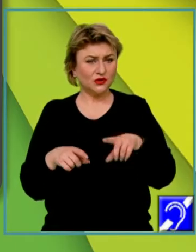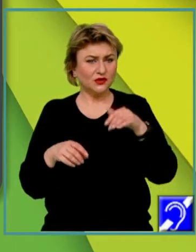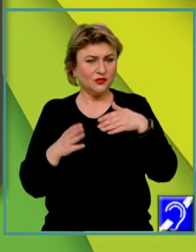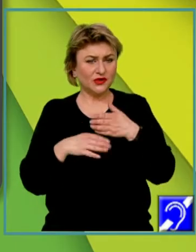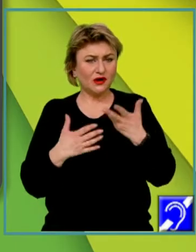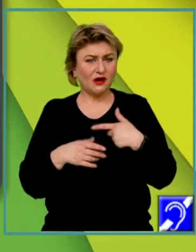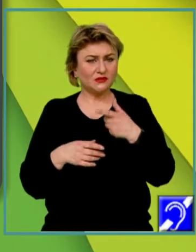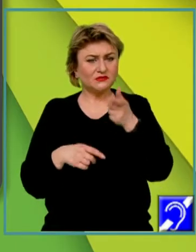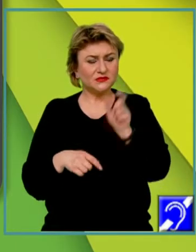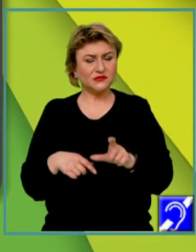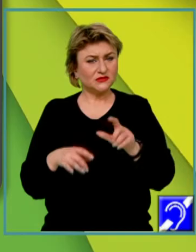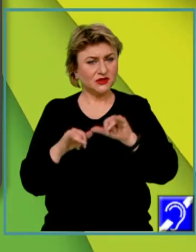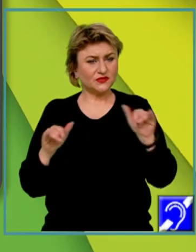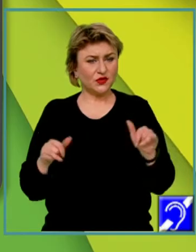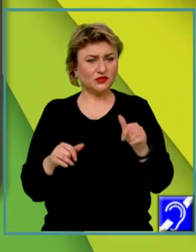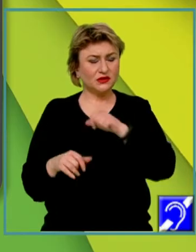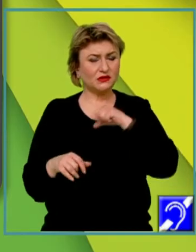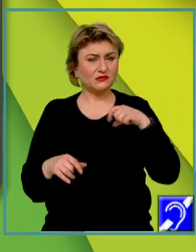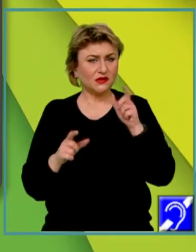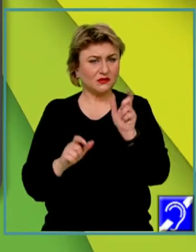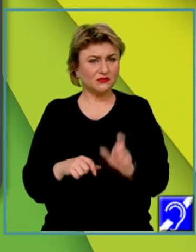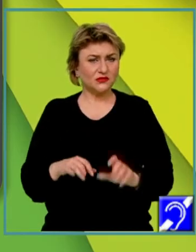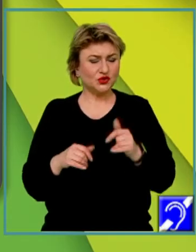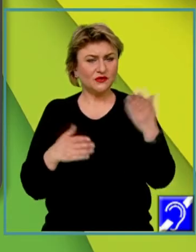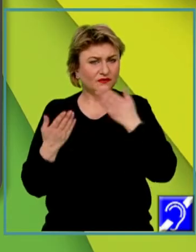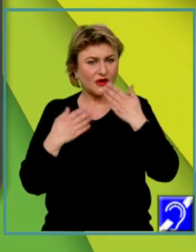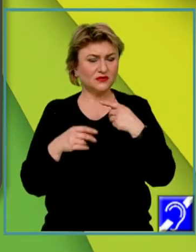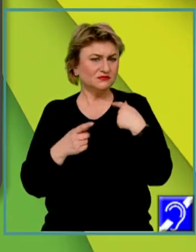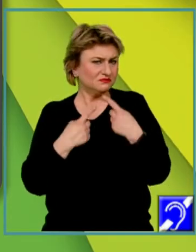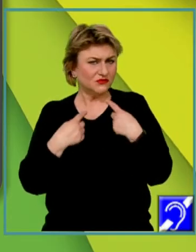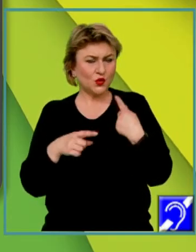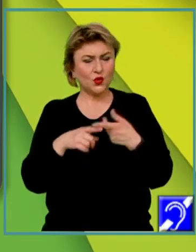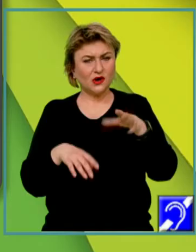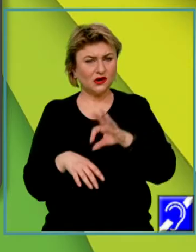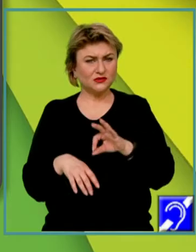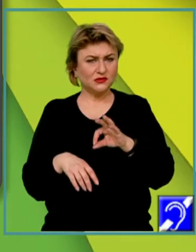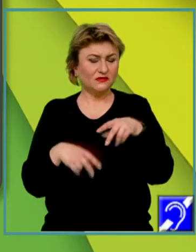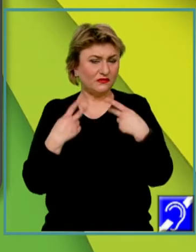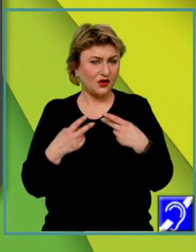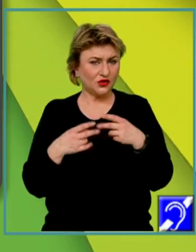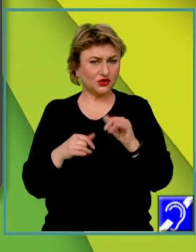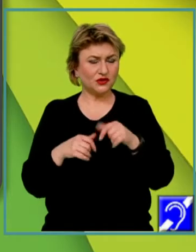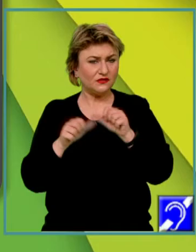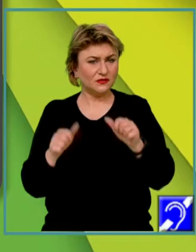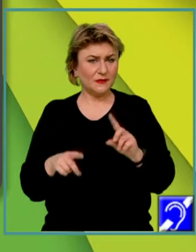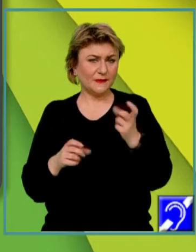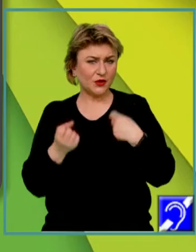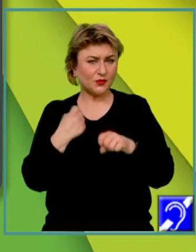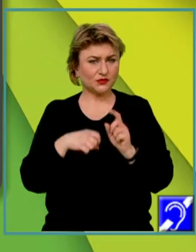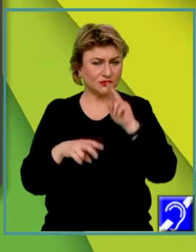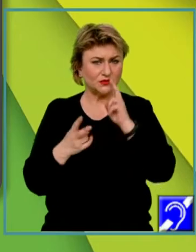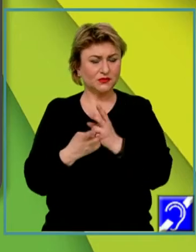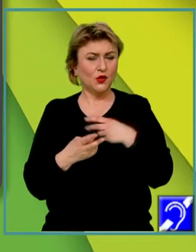dezvoltă identitatea personală, învață și asimilează prin interacțiune cu alții valorile și modelele de comportament